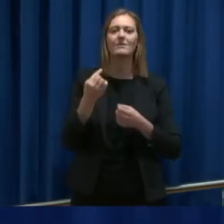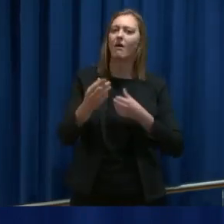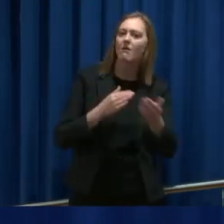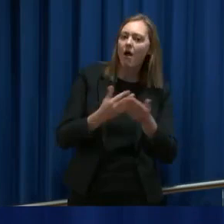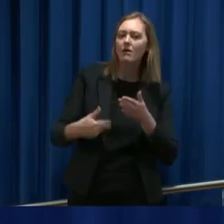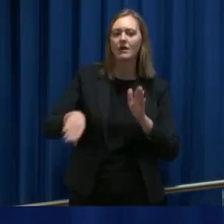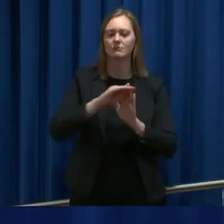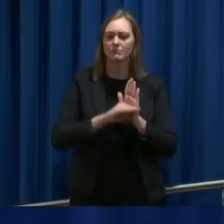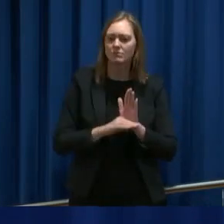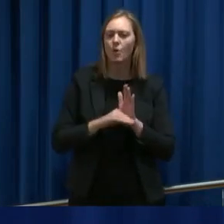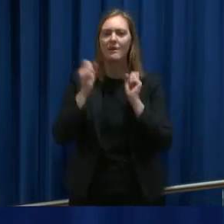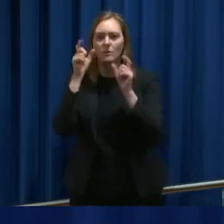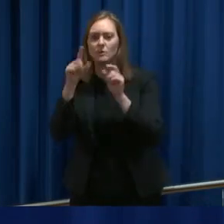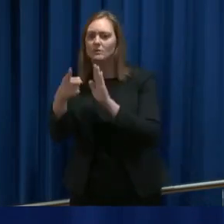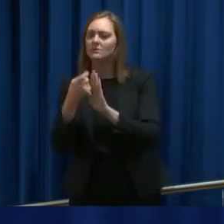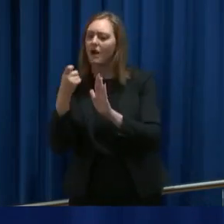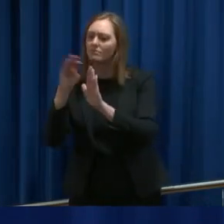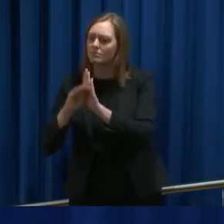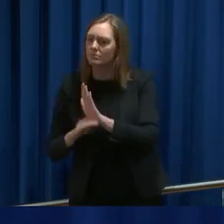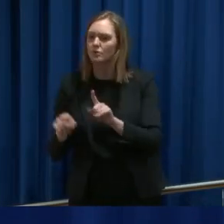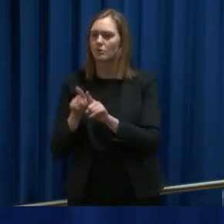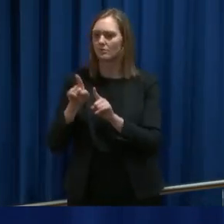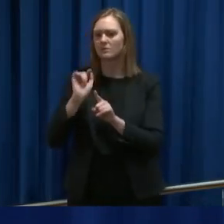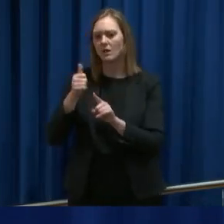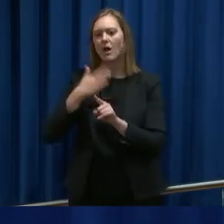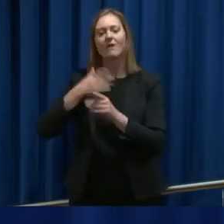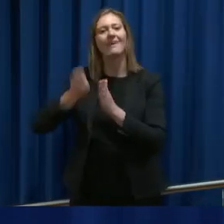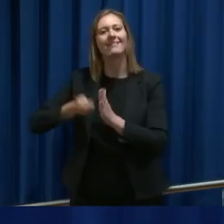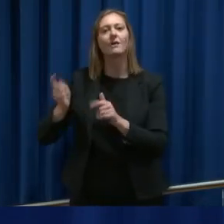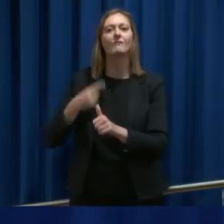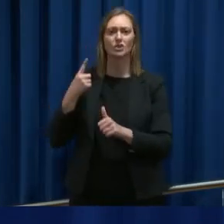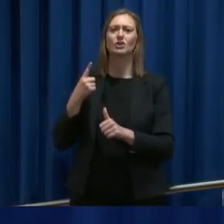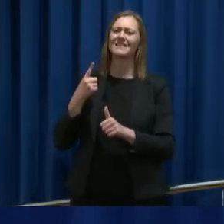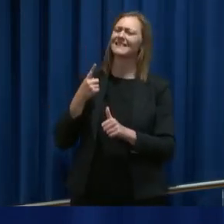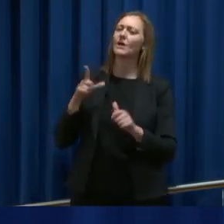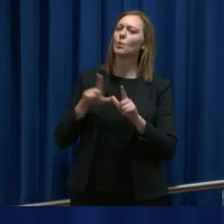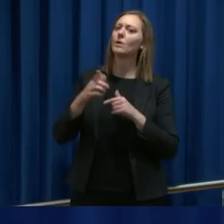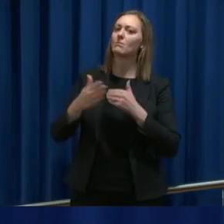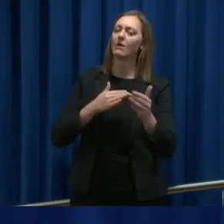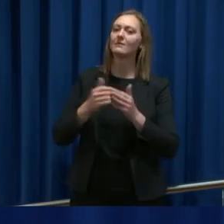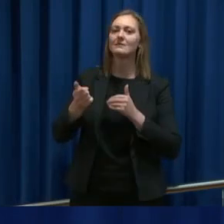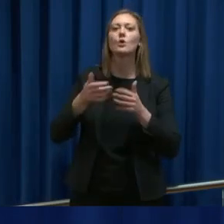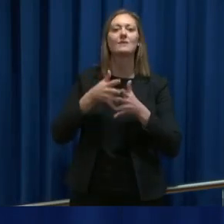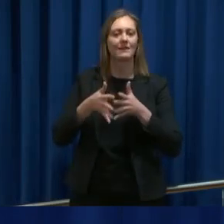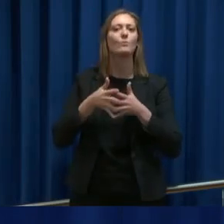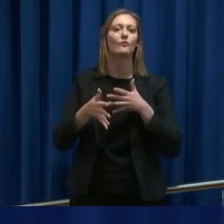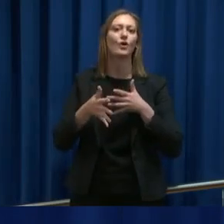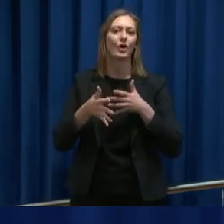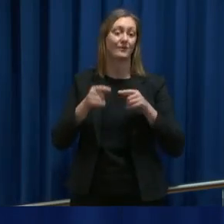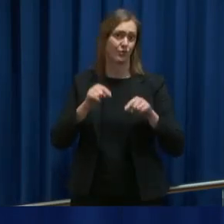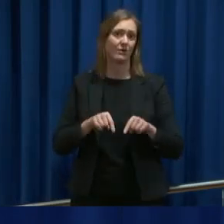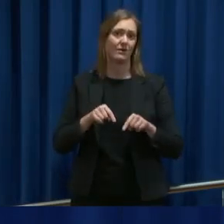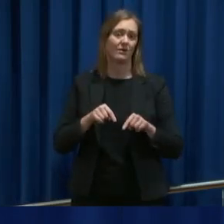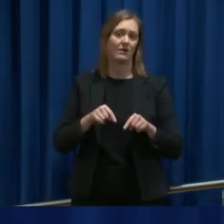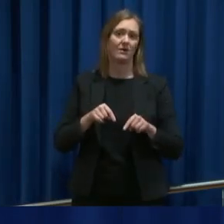og informasjonskravene og alt det som fått et vedtak for at skal være gyldig, det kan bli upraktisk å gjennomføre rett og